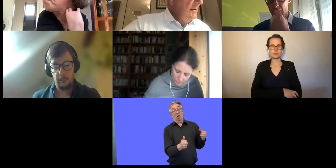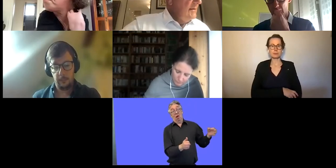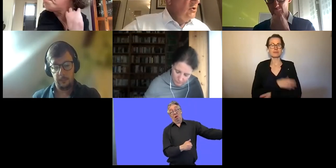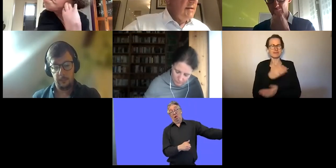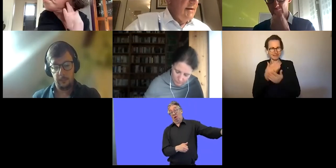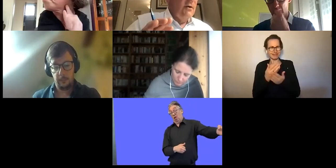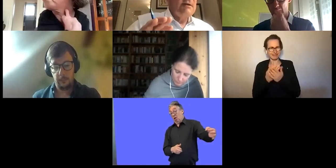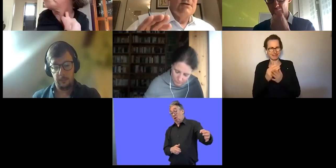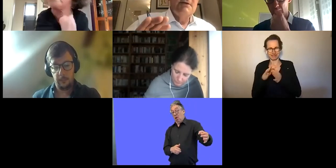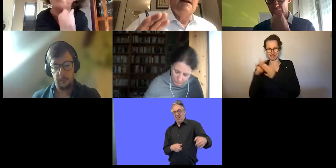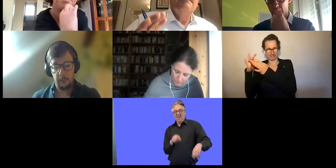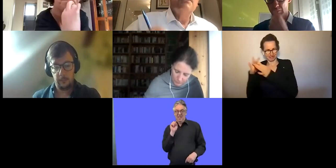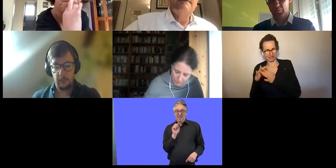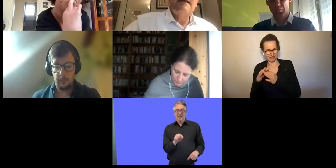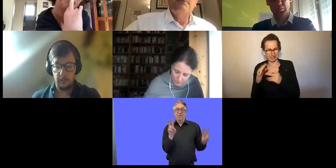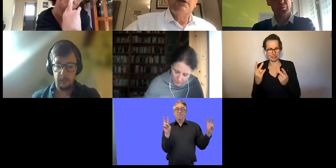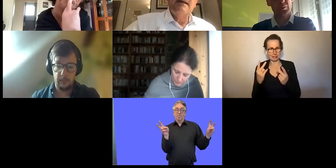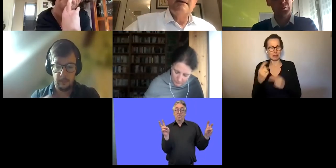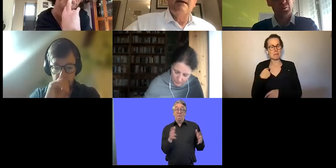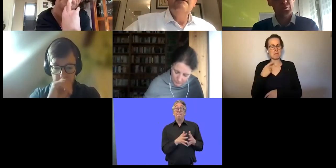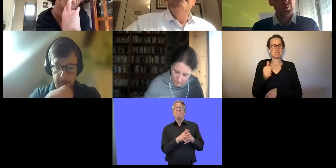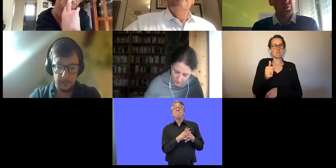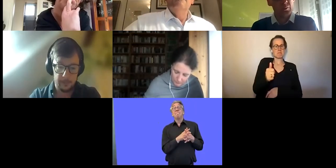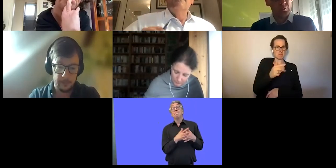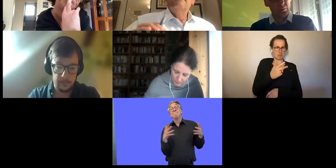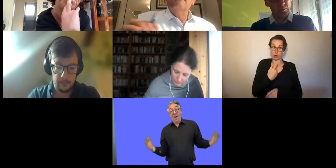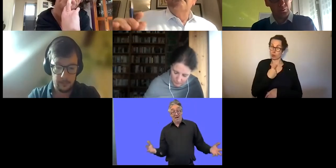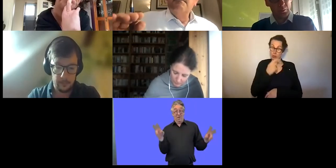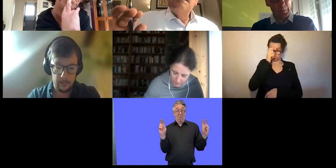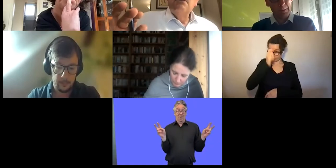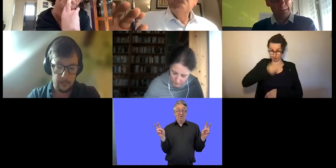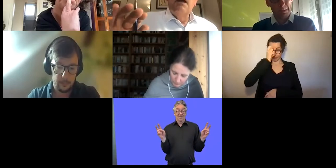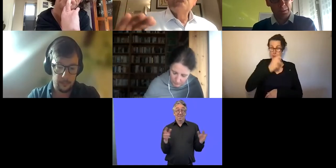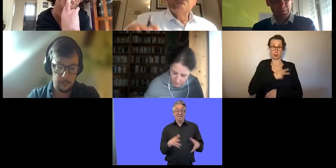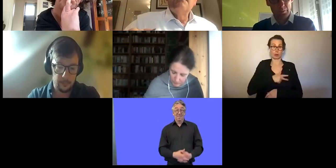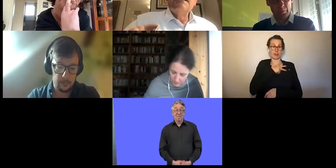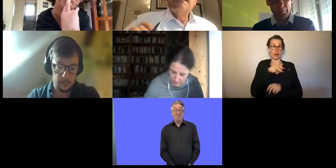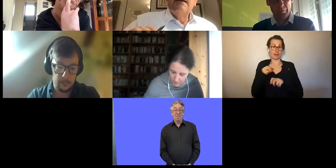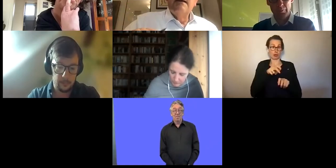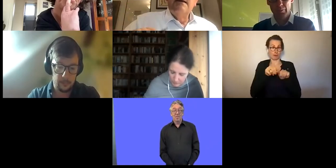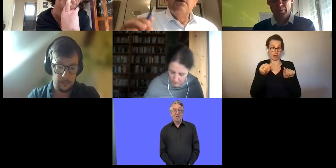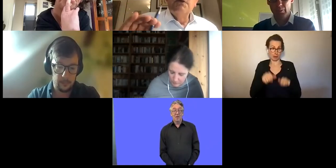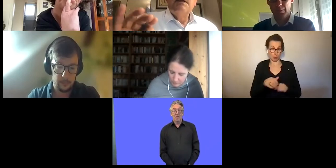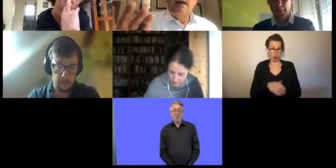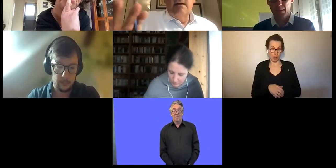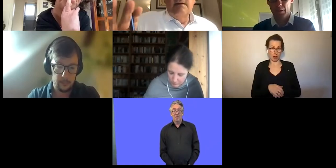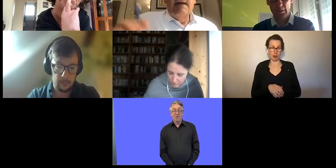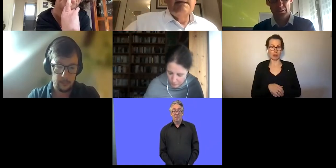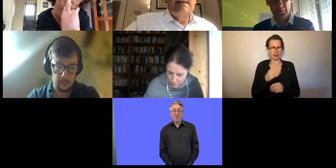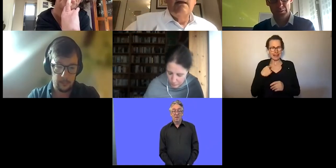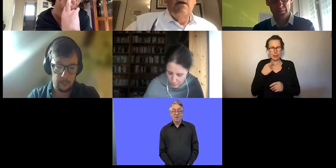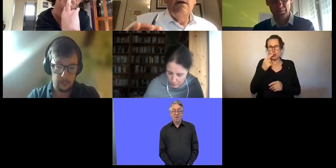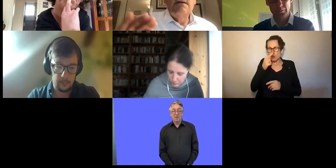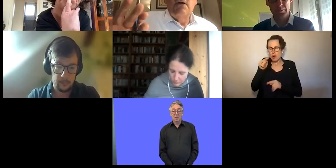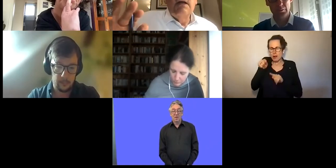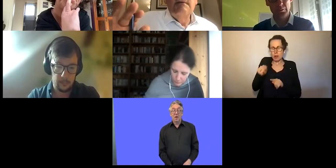Also ich schätze auch das sozialwirtschaftliche Modell sehr. Wenn man sich nur anschaut, was in Österreich, da weiß